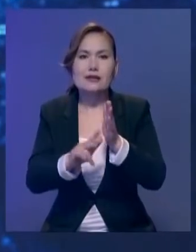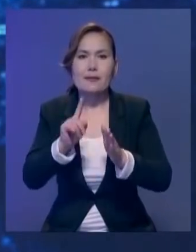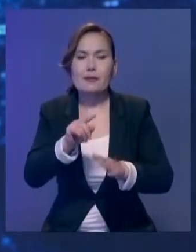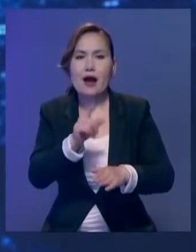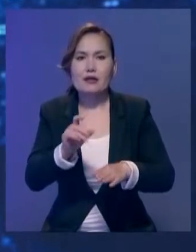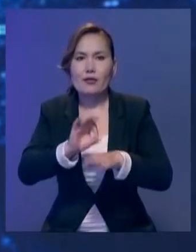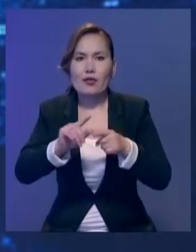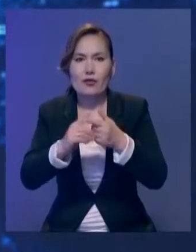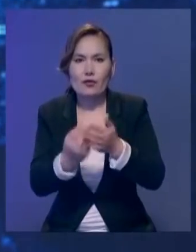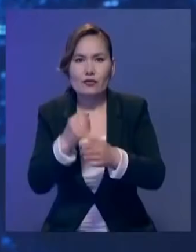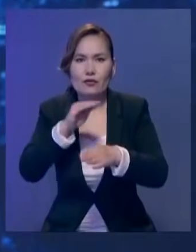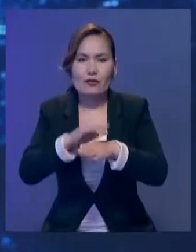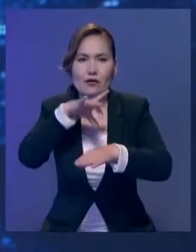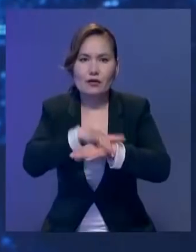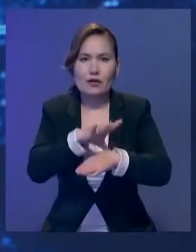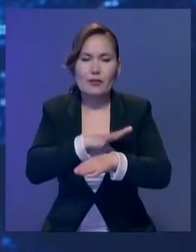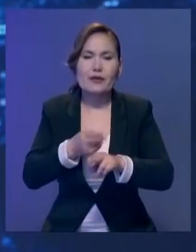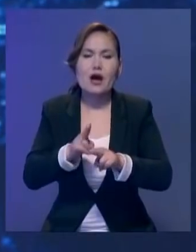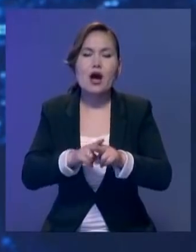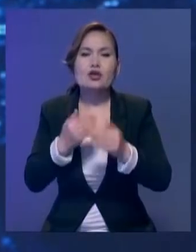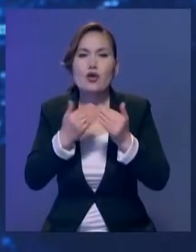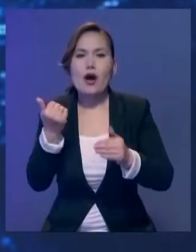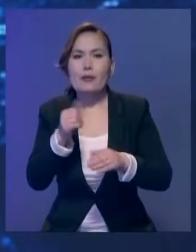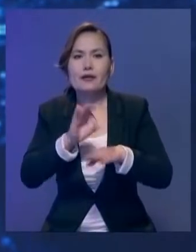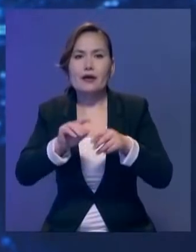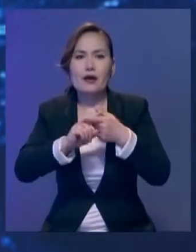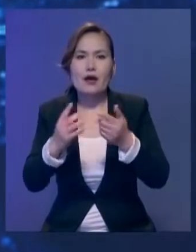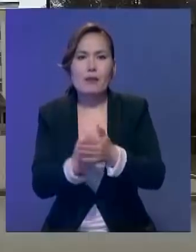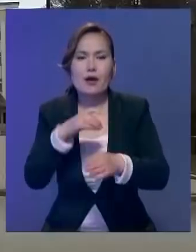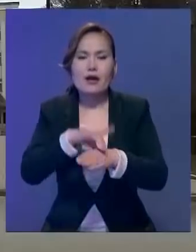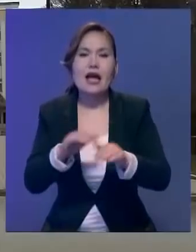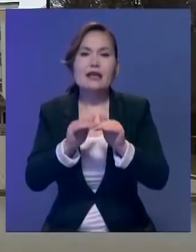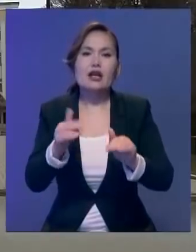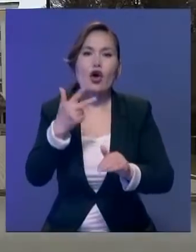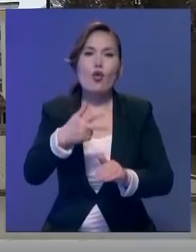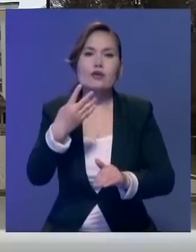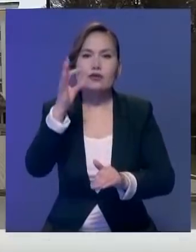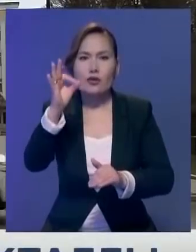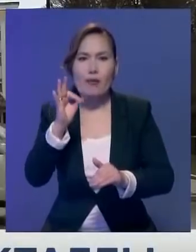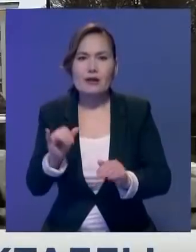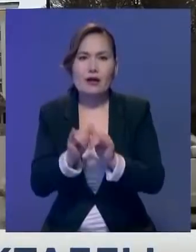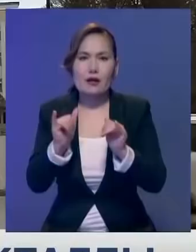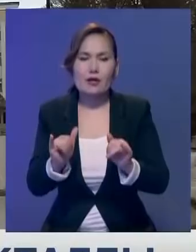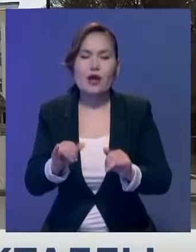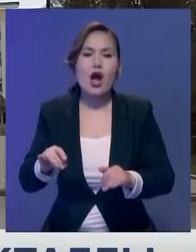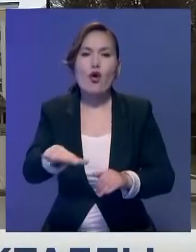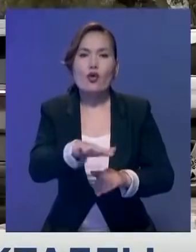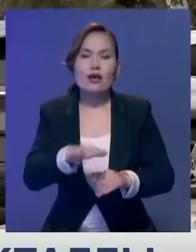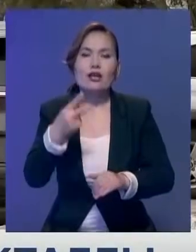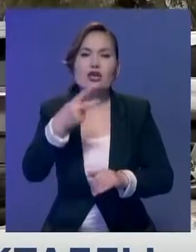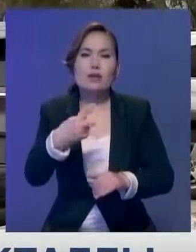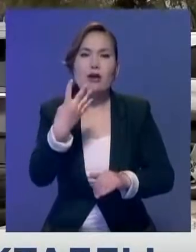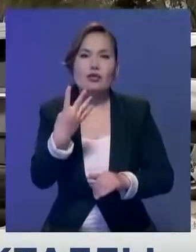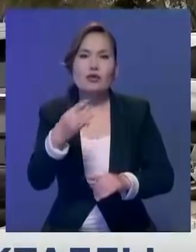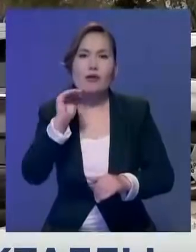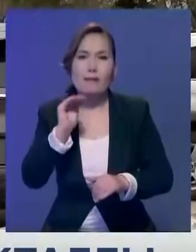қатерлі үндет анықталды. Сон қаптада коронавирус дертіне шалдығы денгей 34%-ке артып отыр. Өңірде 24